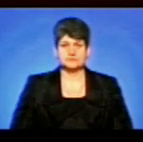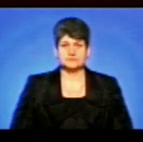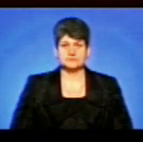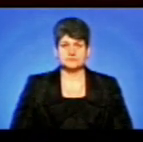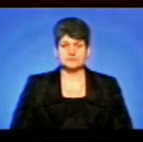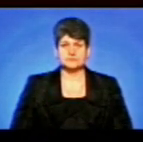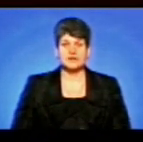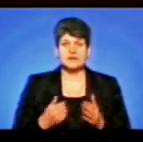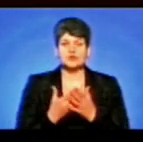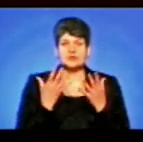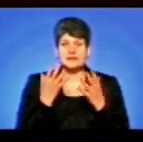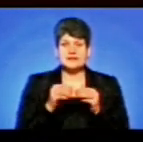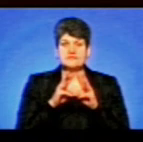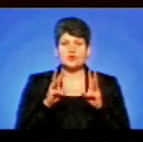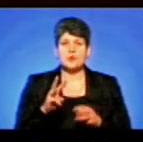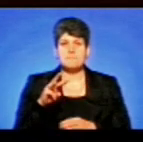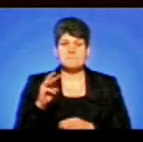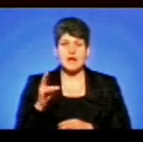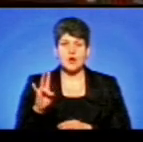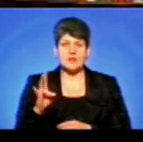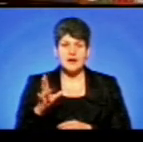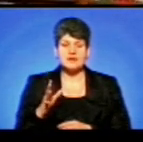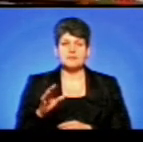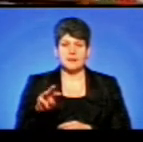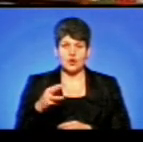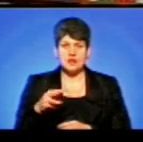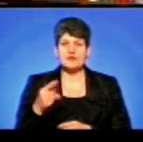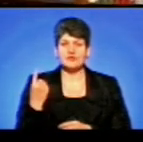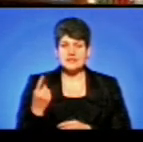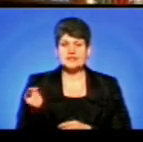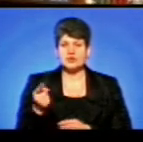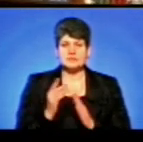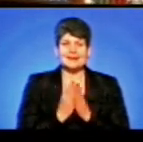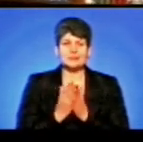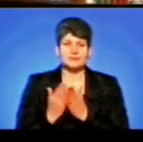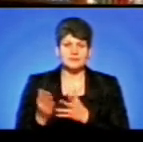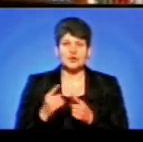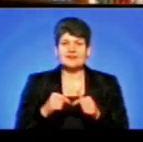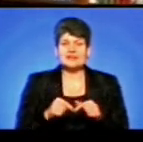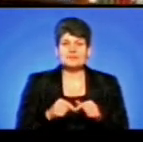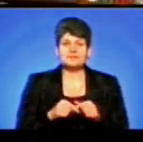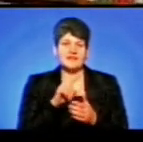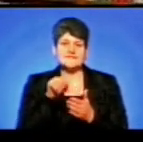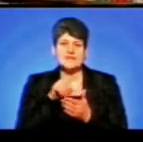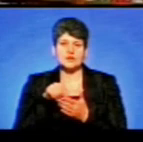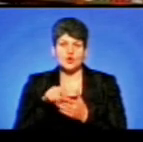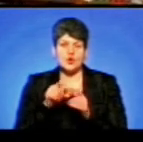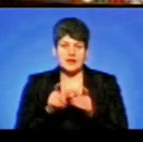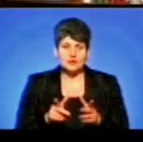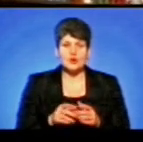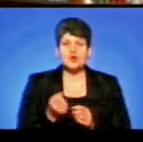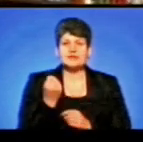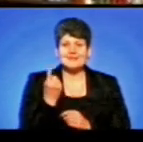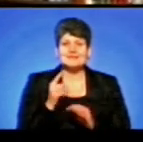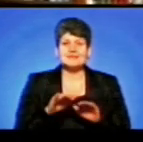До Дня Святого Миколаєв одній із тернопільських книгарень зорганізували вікторину. 11 дітей взяли у ній